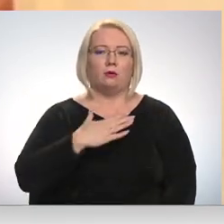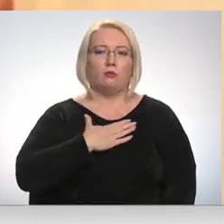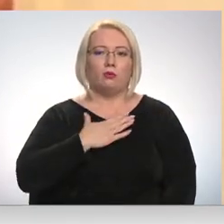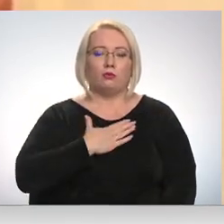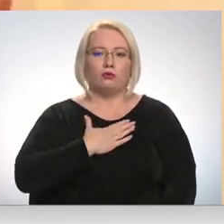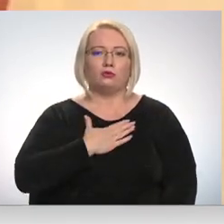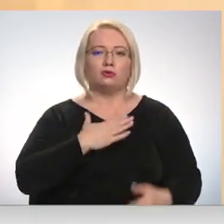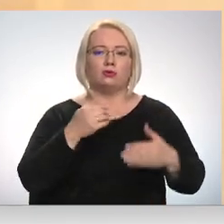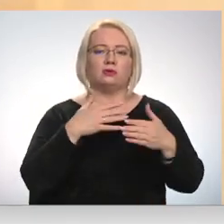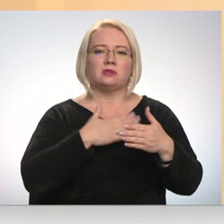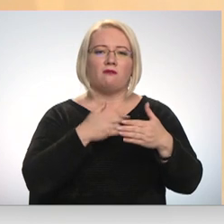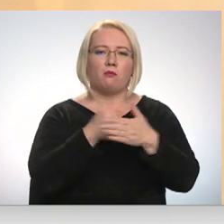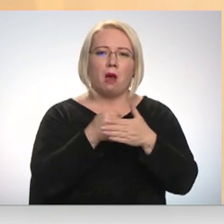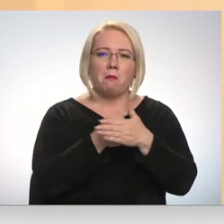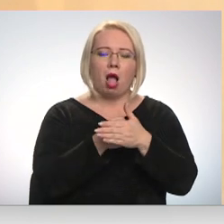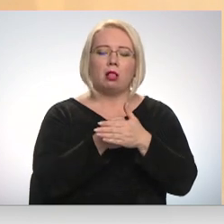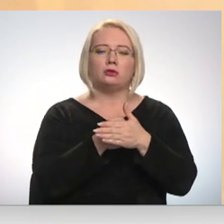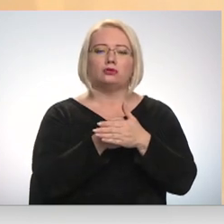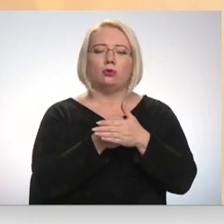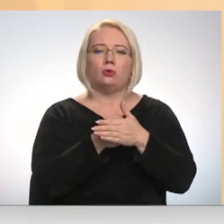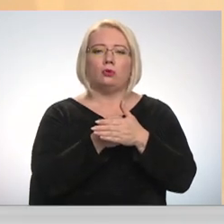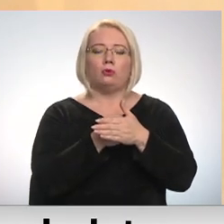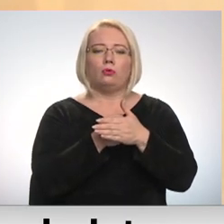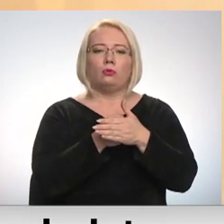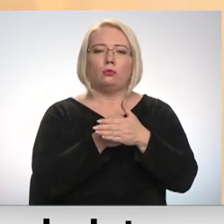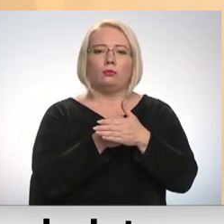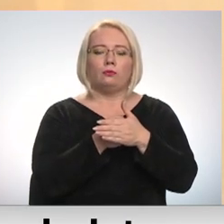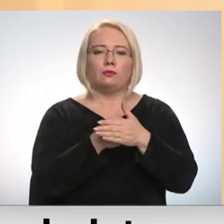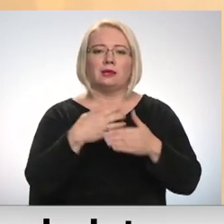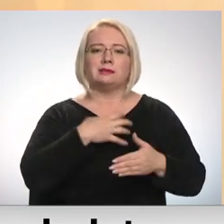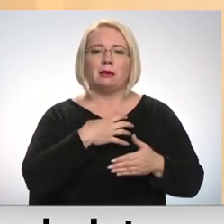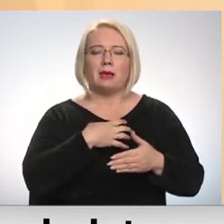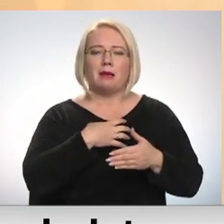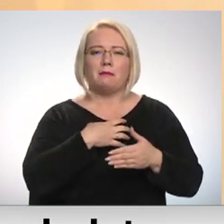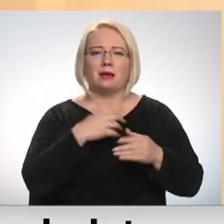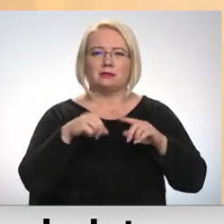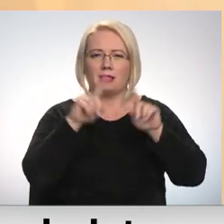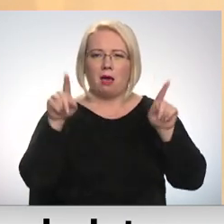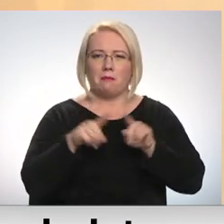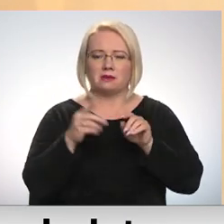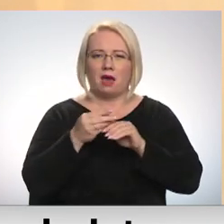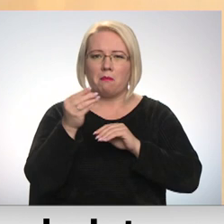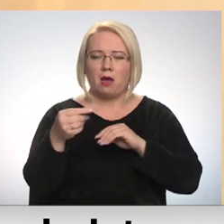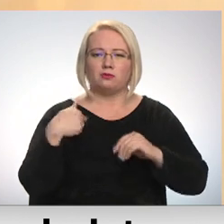savu pabalstu, savu slimības pabalstu, mēs nevaram